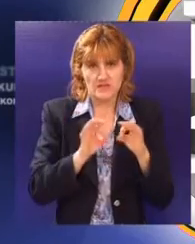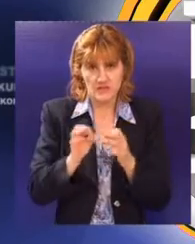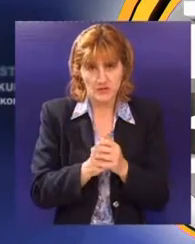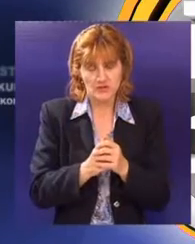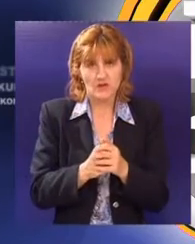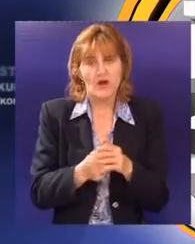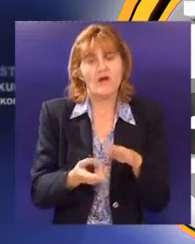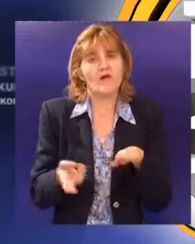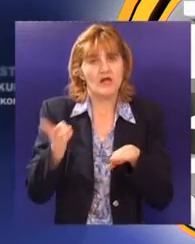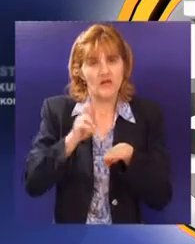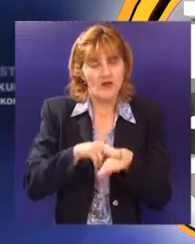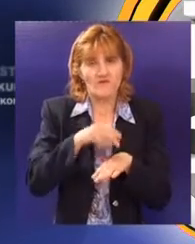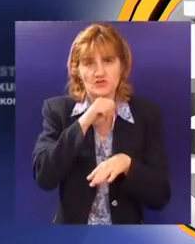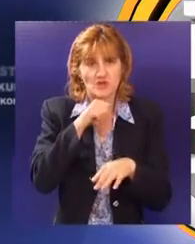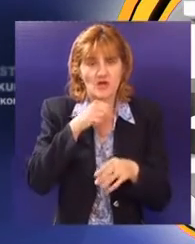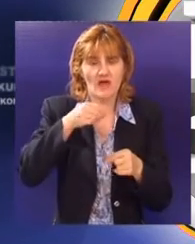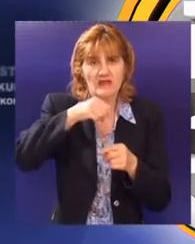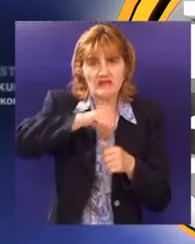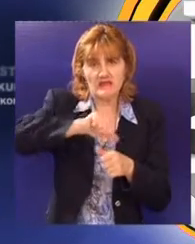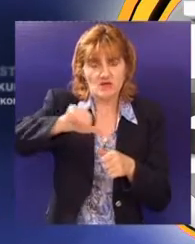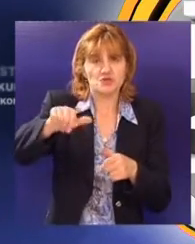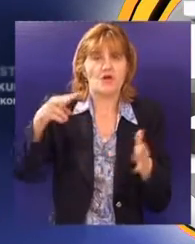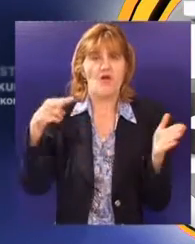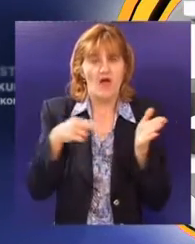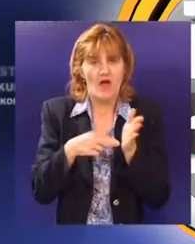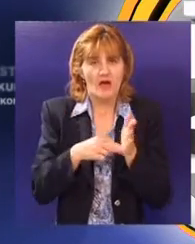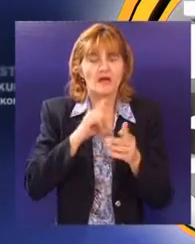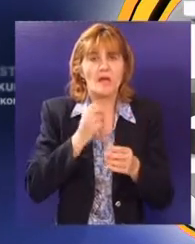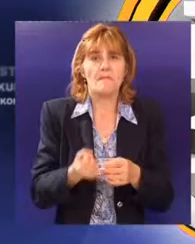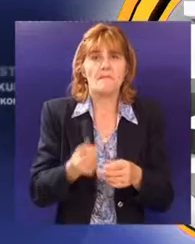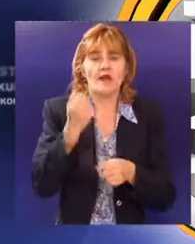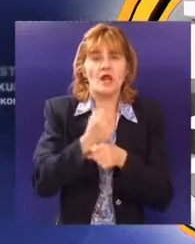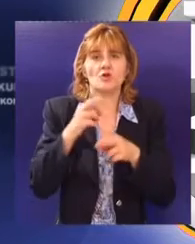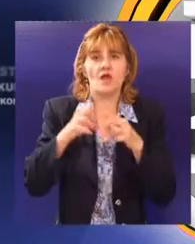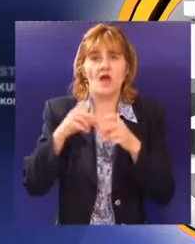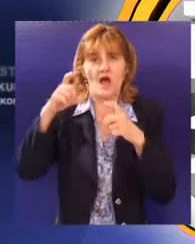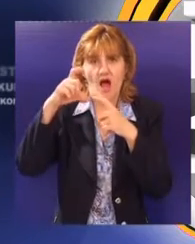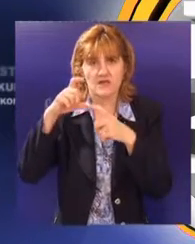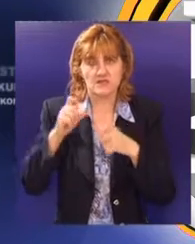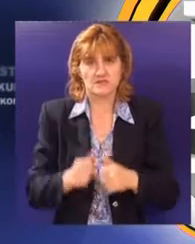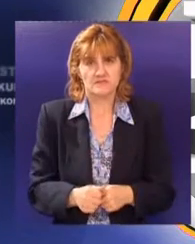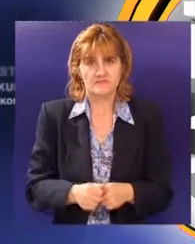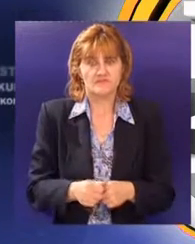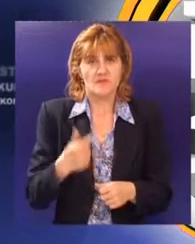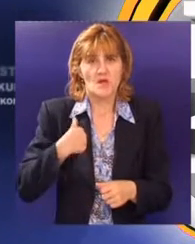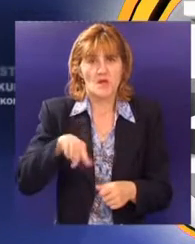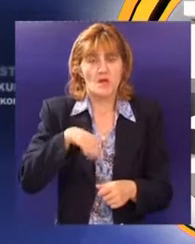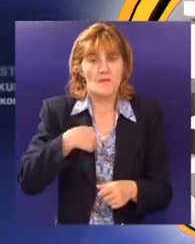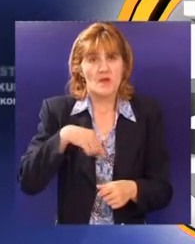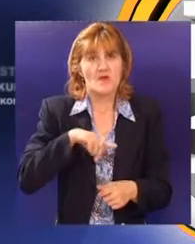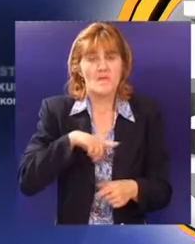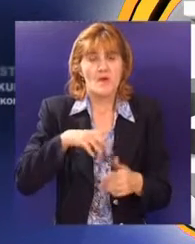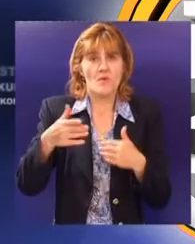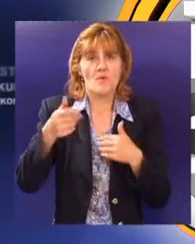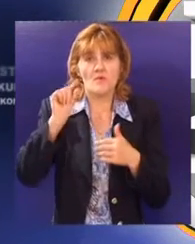A najveći udeo imaju tečna goriva zatim električna energija i prirodni gaz. Dileme nema mi imamo najnižu cijenu električne